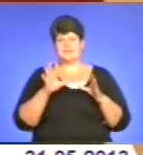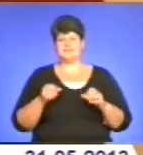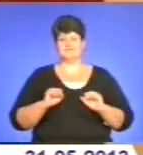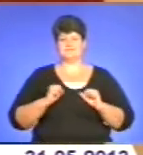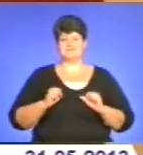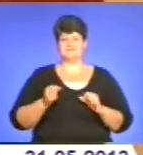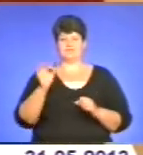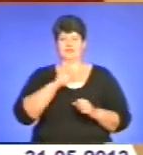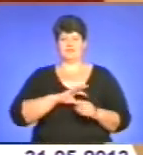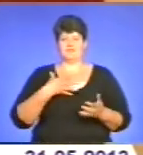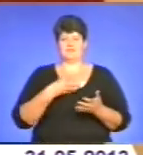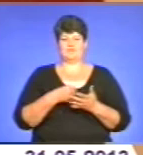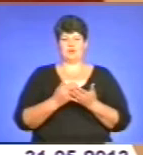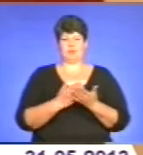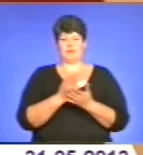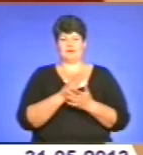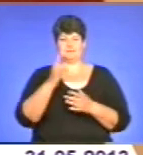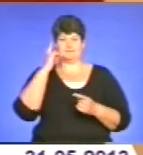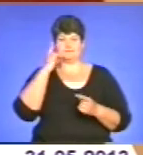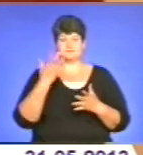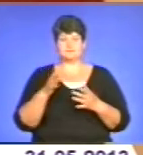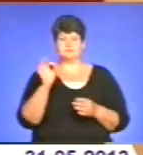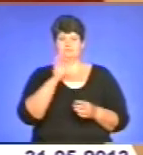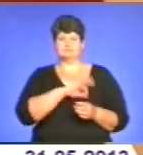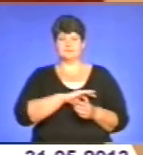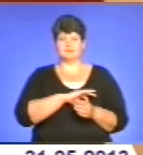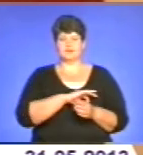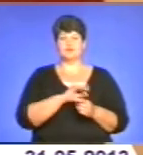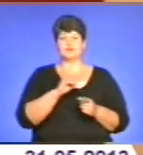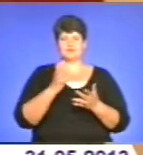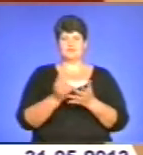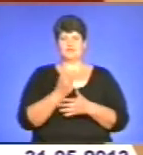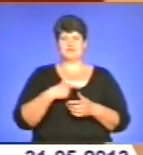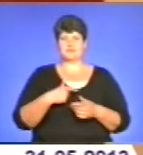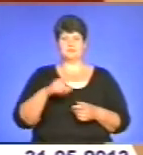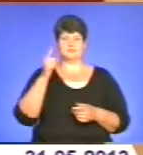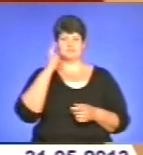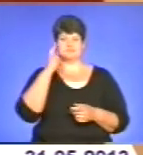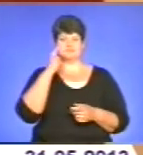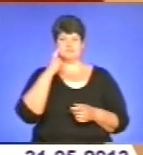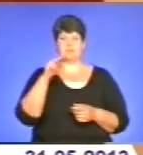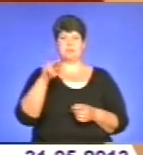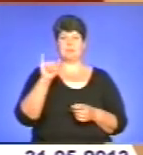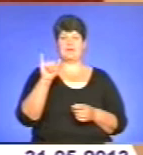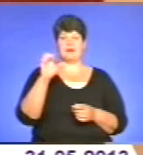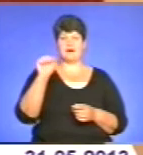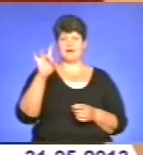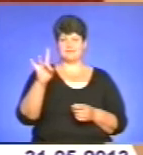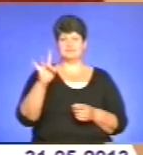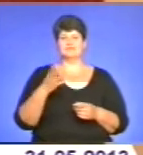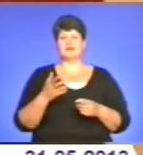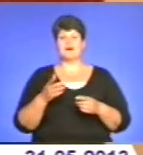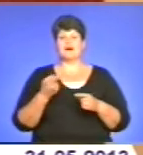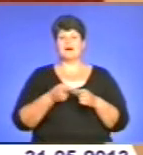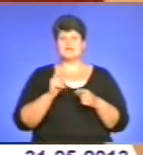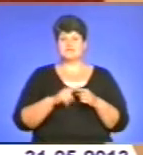використати власних своїх амбіційних політичних цілях, для того, щоб здобути собі певний піар. Хоча це тільки шкодить місту,